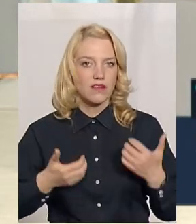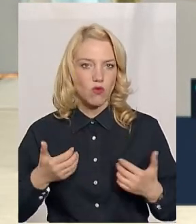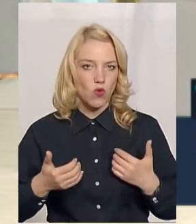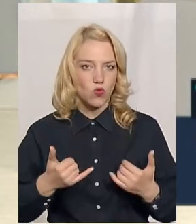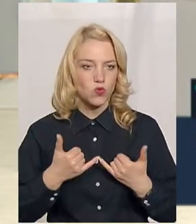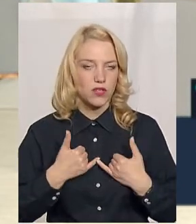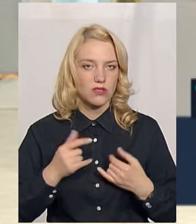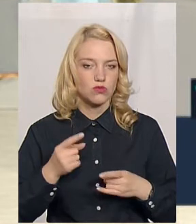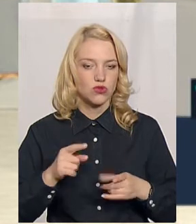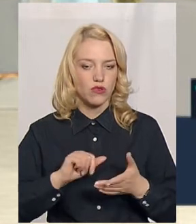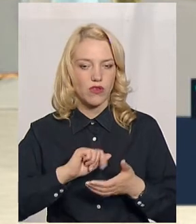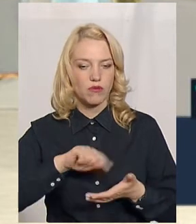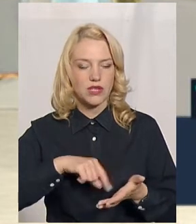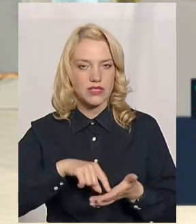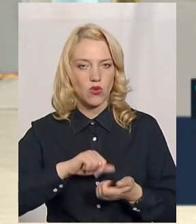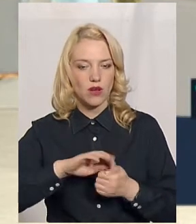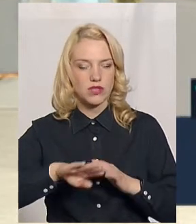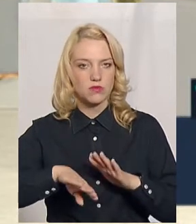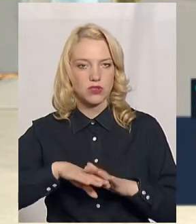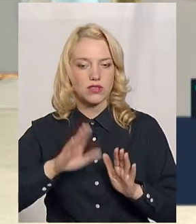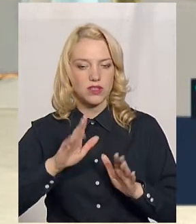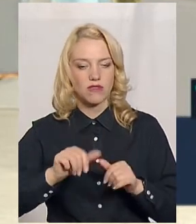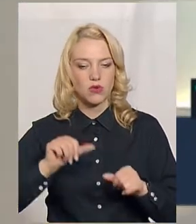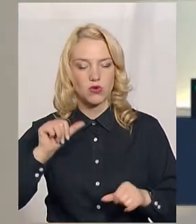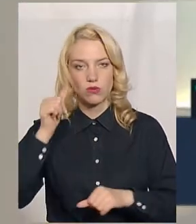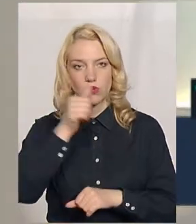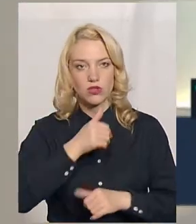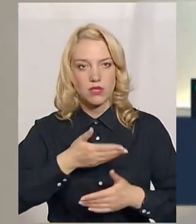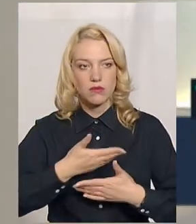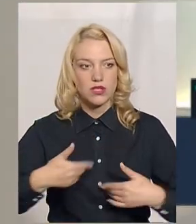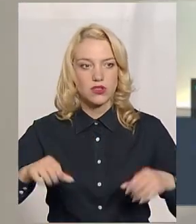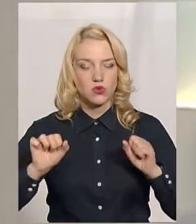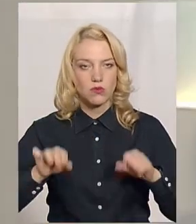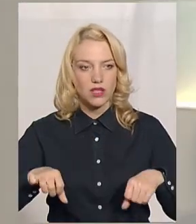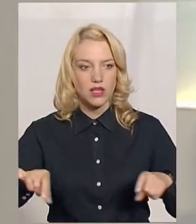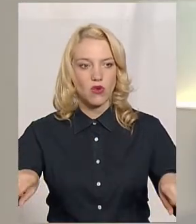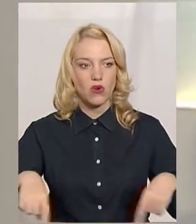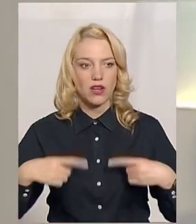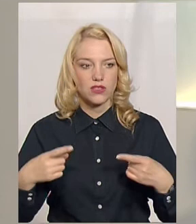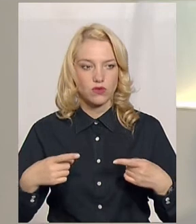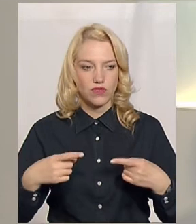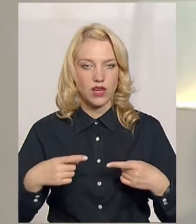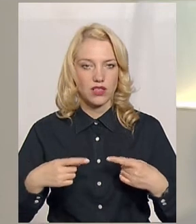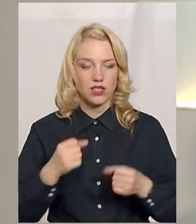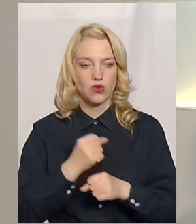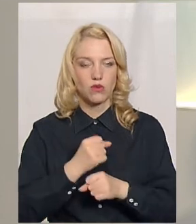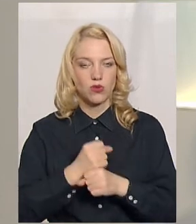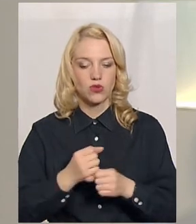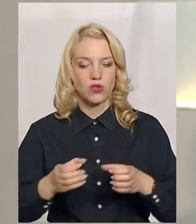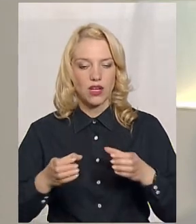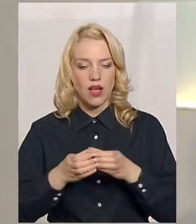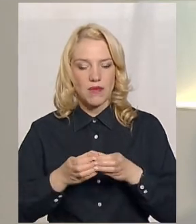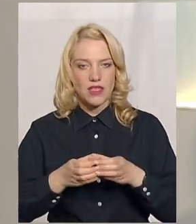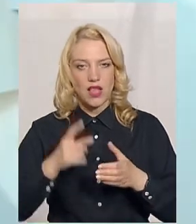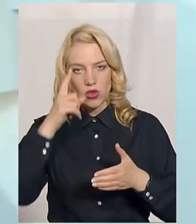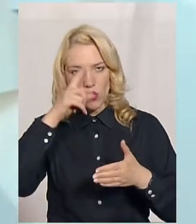що в місті Кам'янець-Подільському тільки в минулому році ми зуміли організувати роботу Кабінету